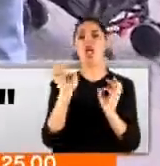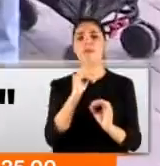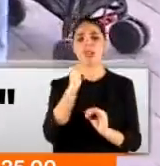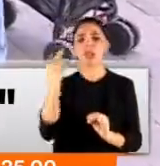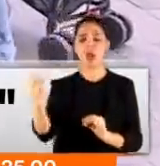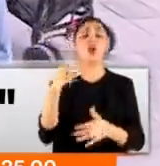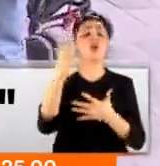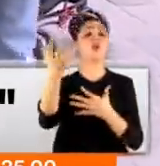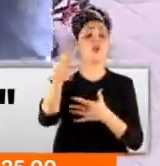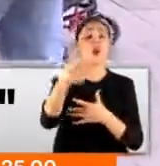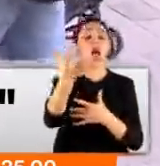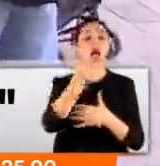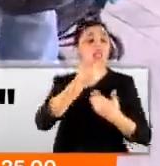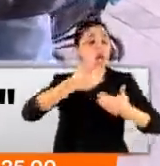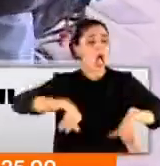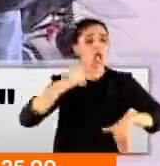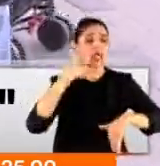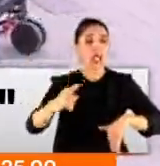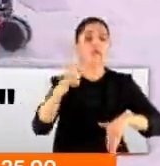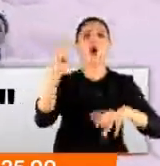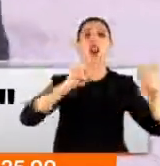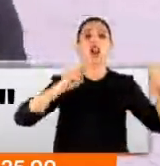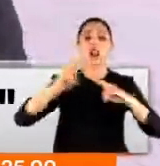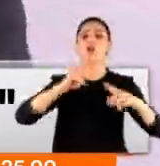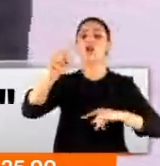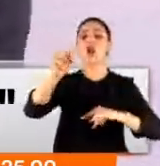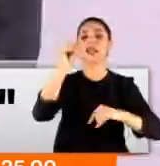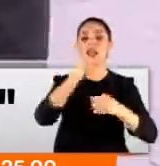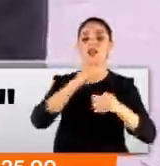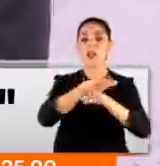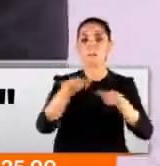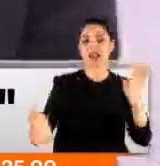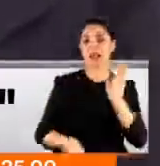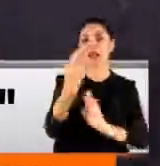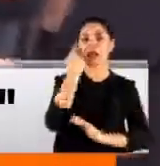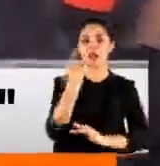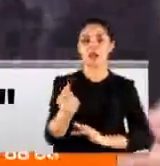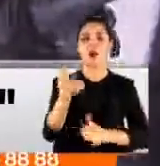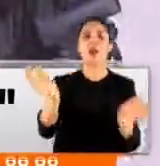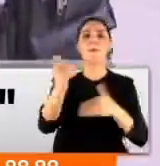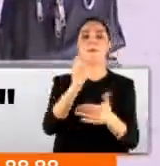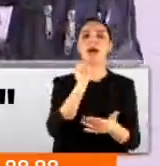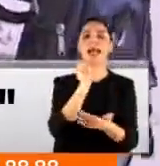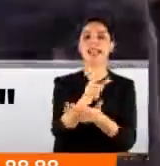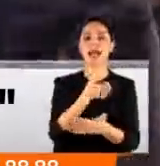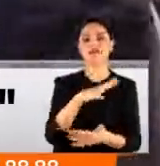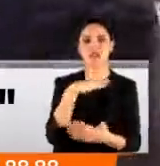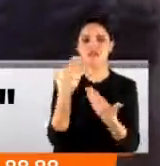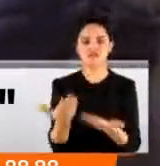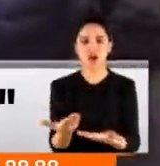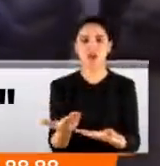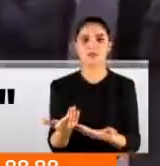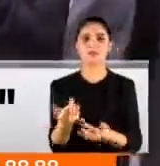Alınan tedbirlerden biri de artık restoranlardaki işte bu masaların kalkması ardından paket servisin başlamasıydı.